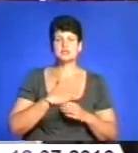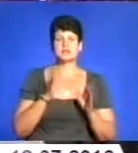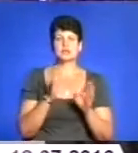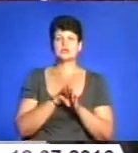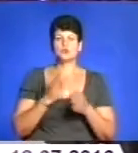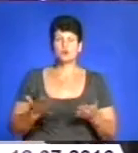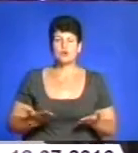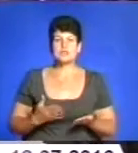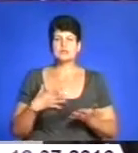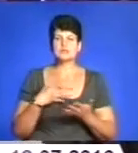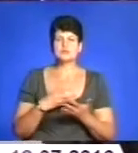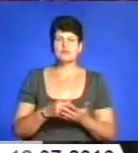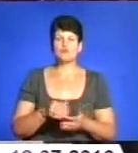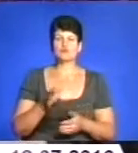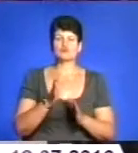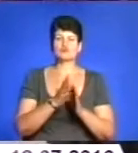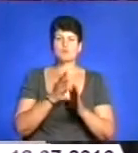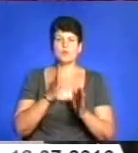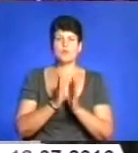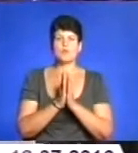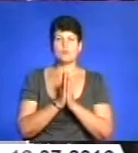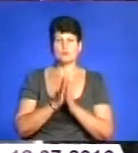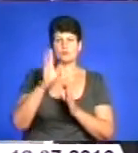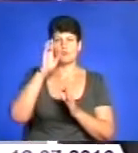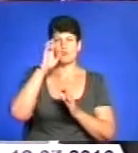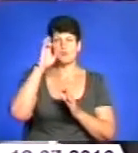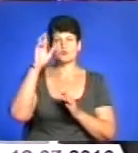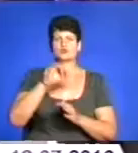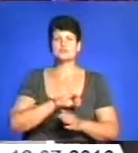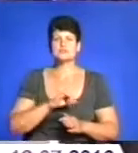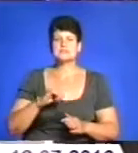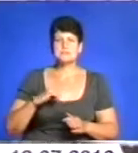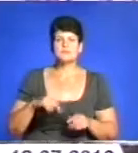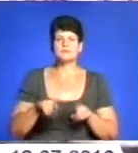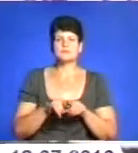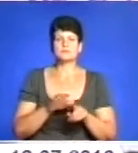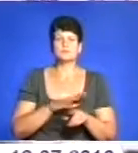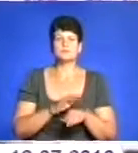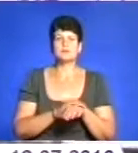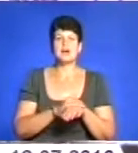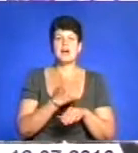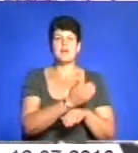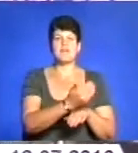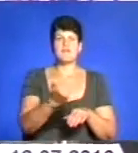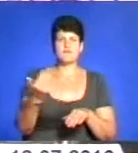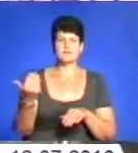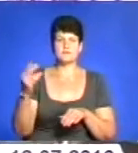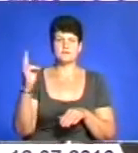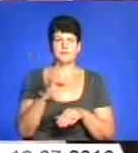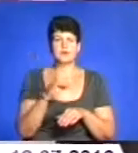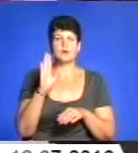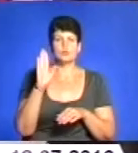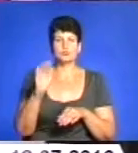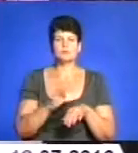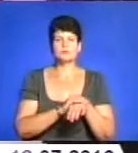Але в свою чергу ми просимо у Господу Богу, щоб ми самі були милосердні. А ви, отці, будьте милосердні і